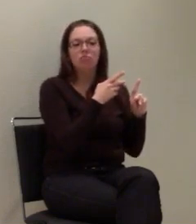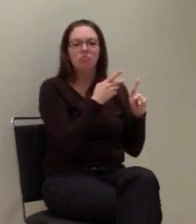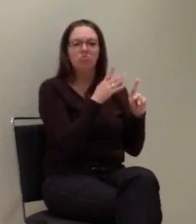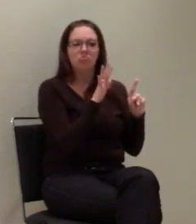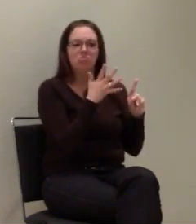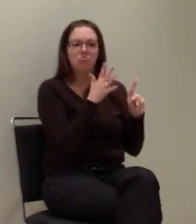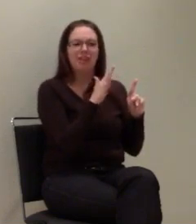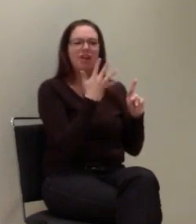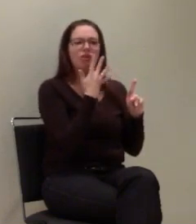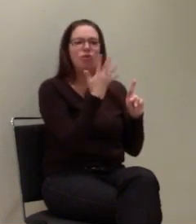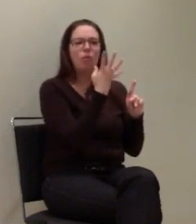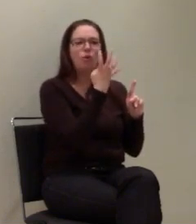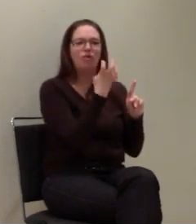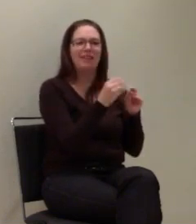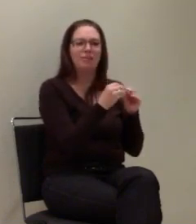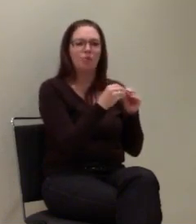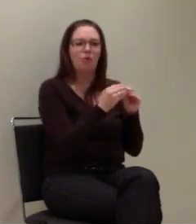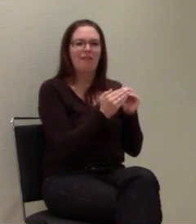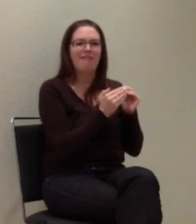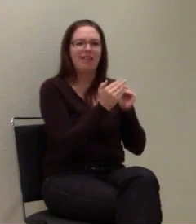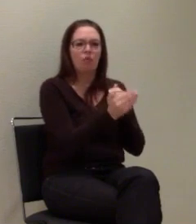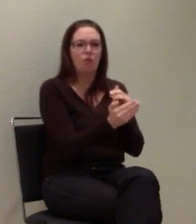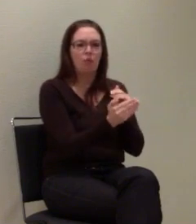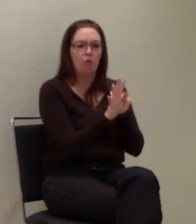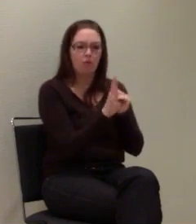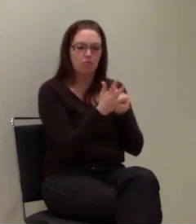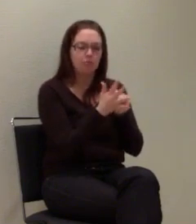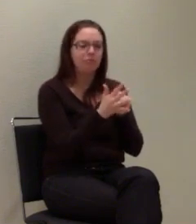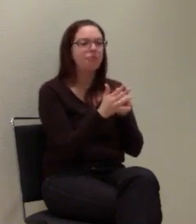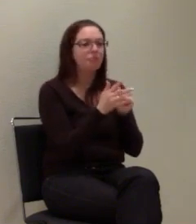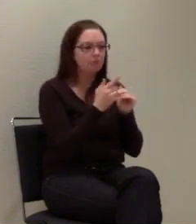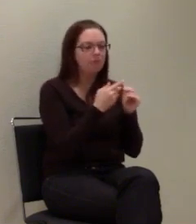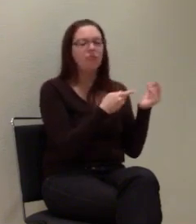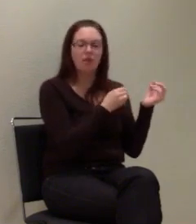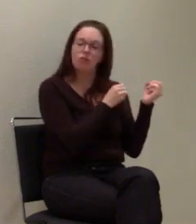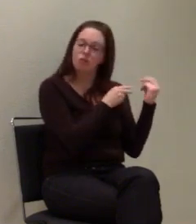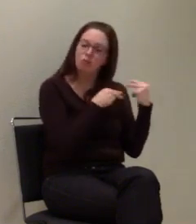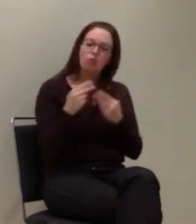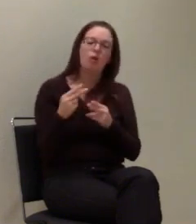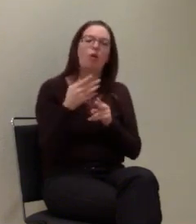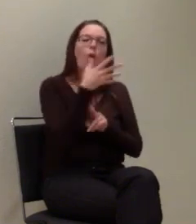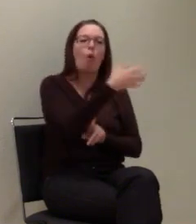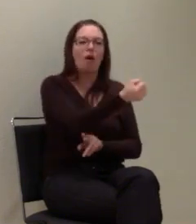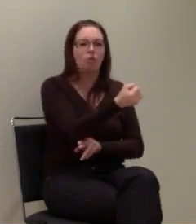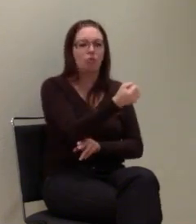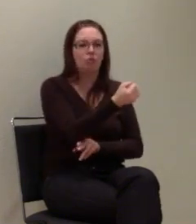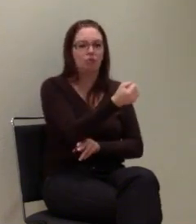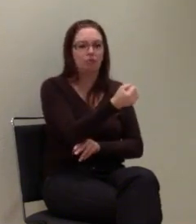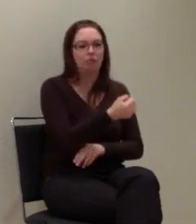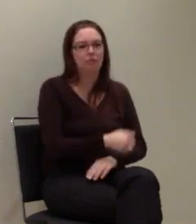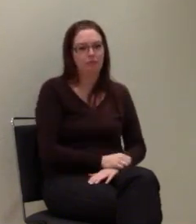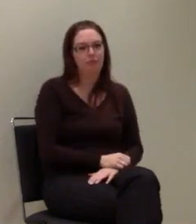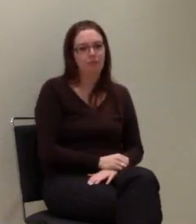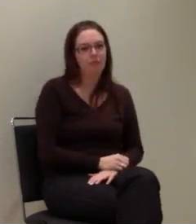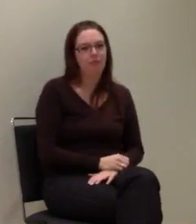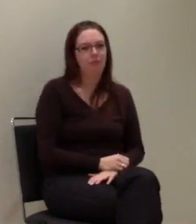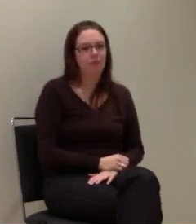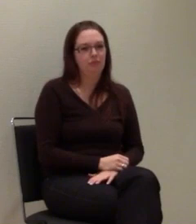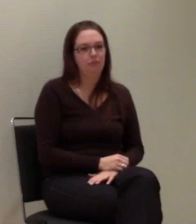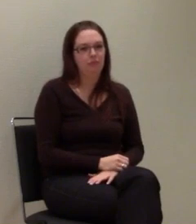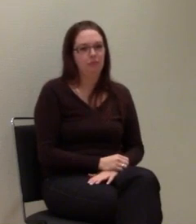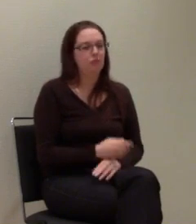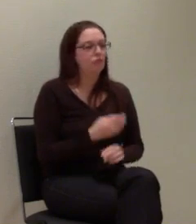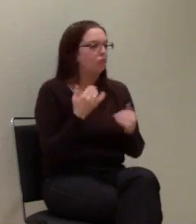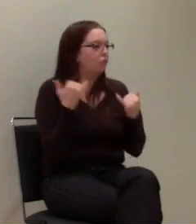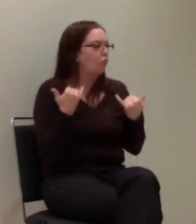minimal 45 Minuten, das kann aber auch mal länger dauern, eine Ortung zurück, die dann auch beliebig veraltet ist. Das